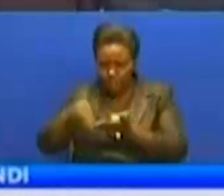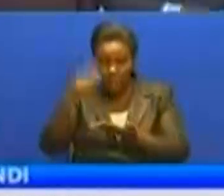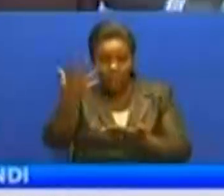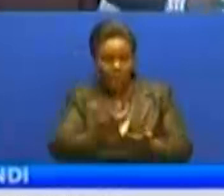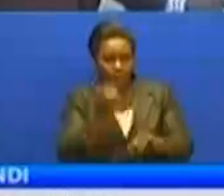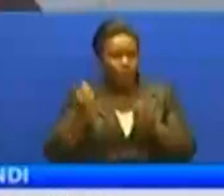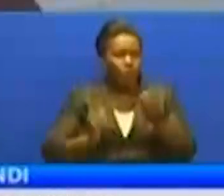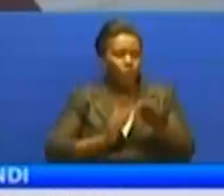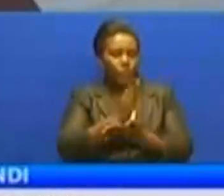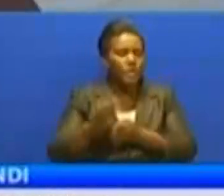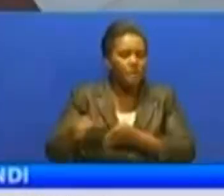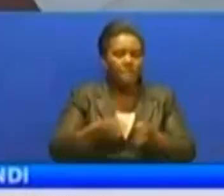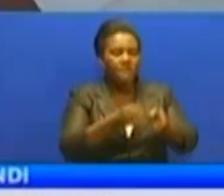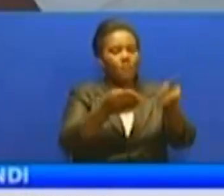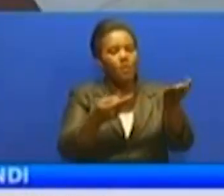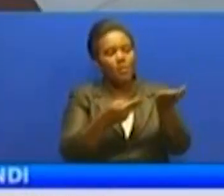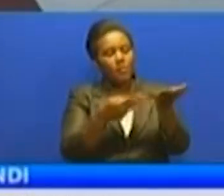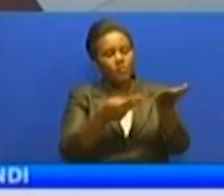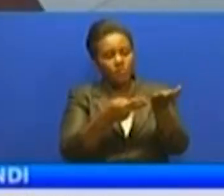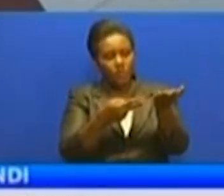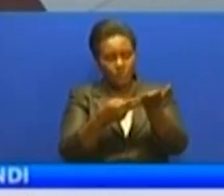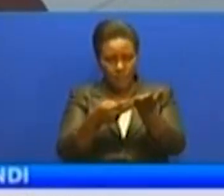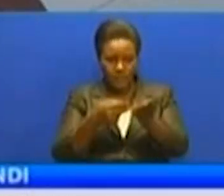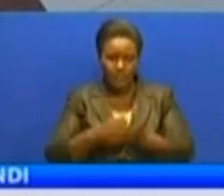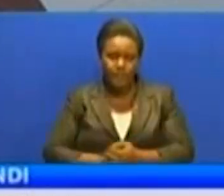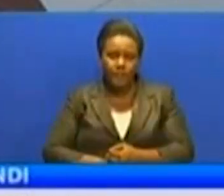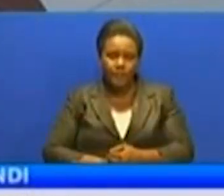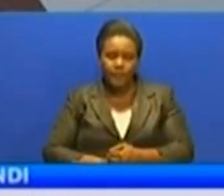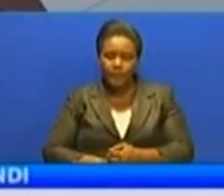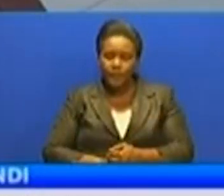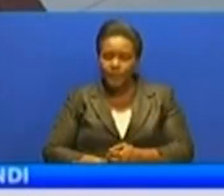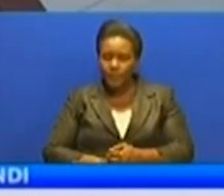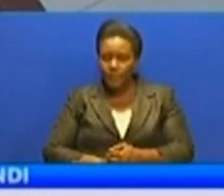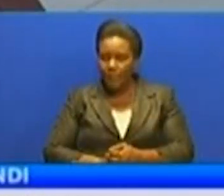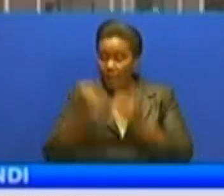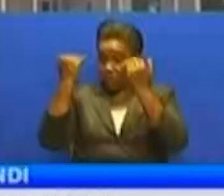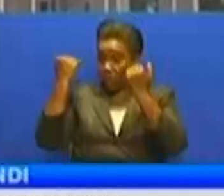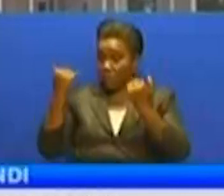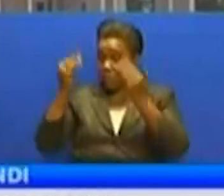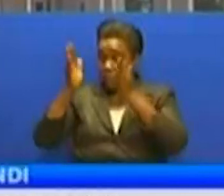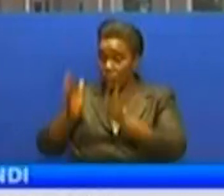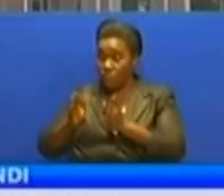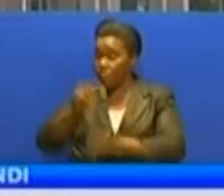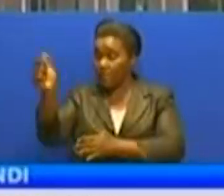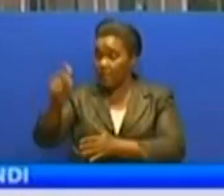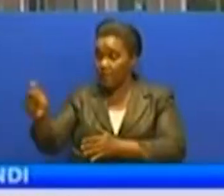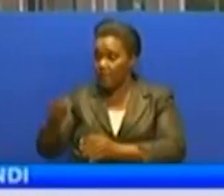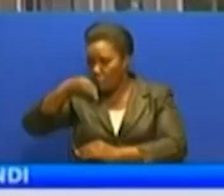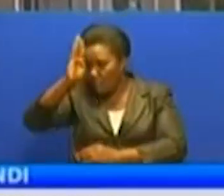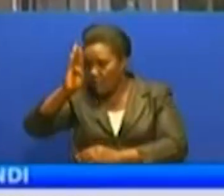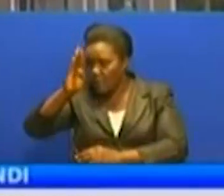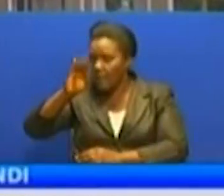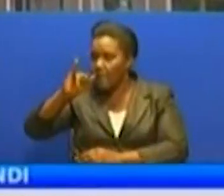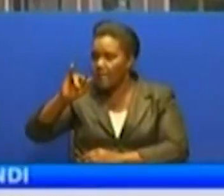kilotronik wa ukusanyaji wa maduhuli ya serikali. Kwa upandewake jejimkuu wa Tanzania Prof. Ibrahim Juma